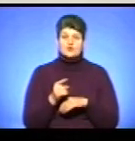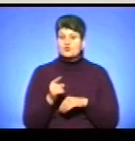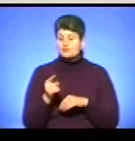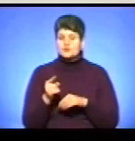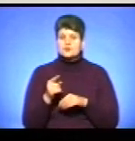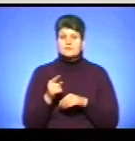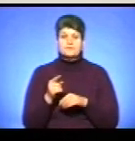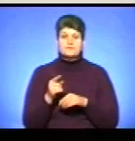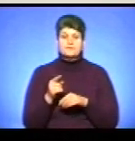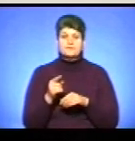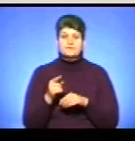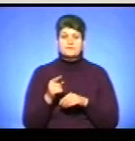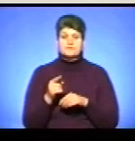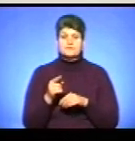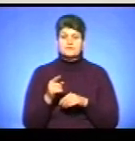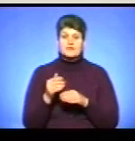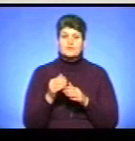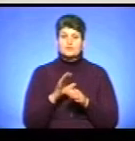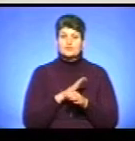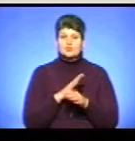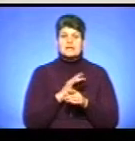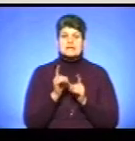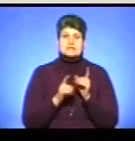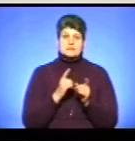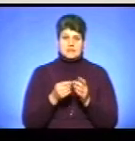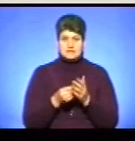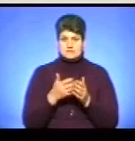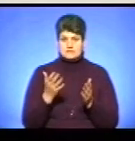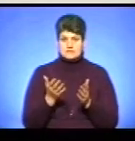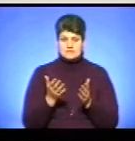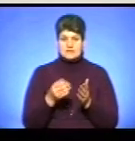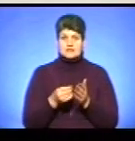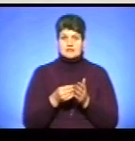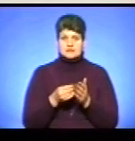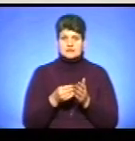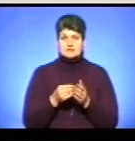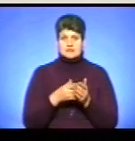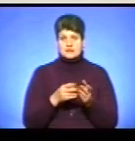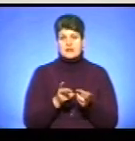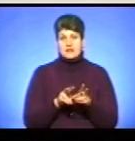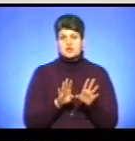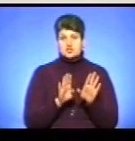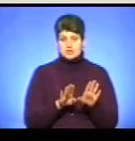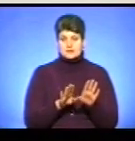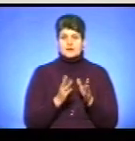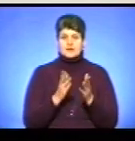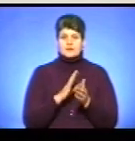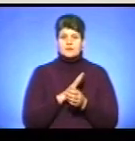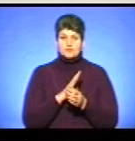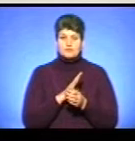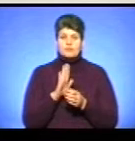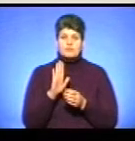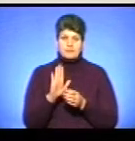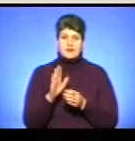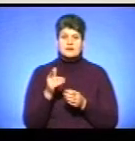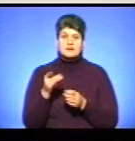наголошують, що відбулася зміна тарифу. Тариф залишився такий, який він був – 5